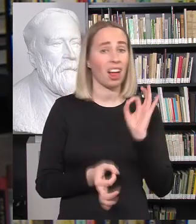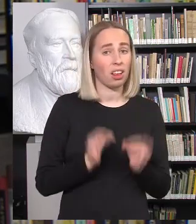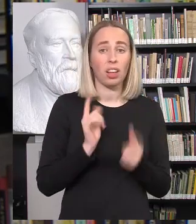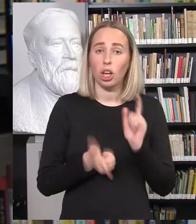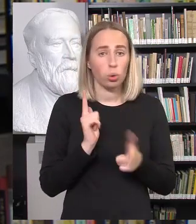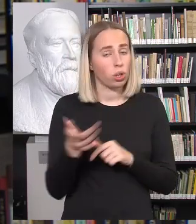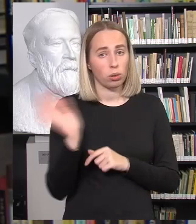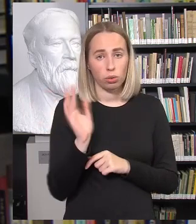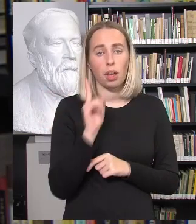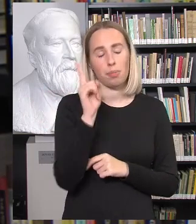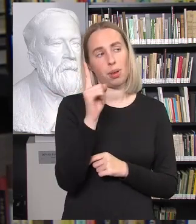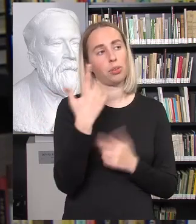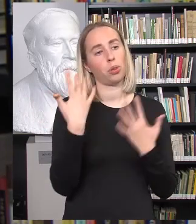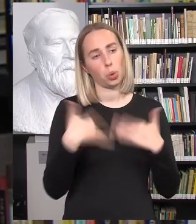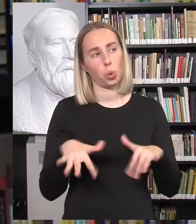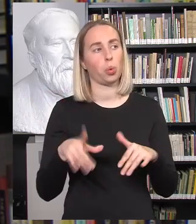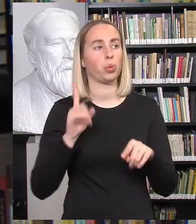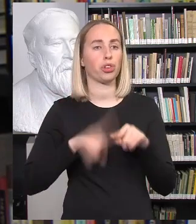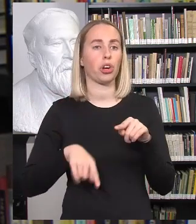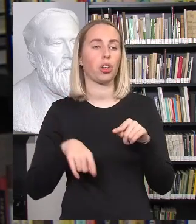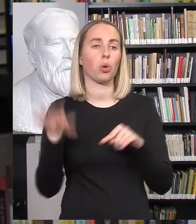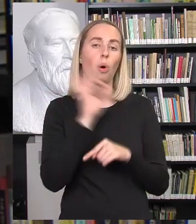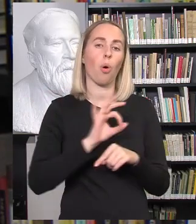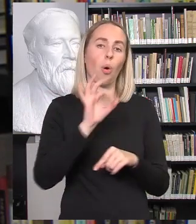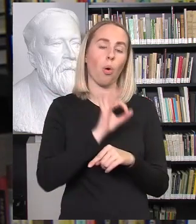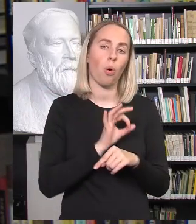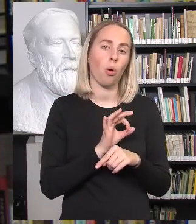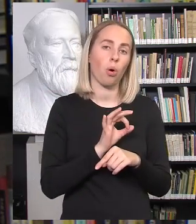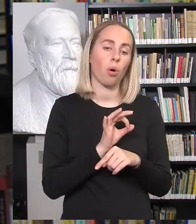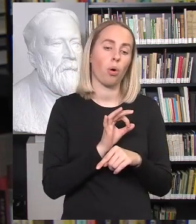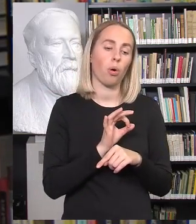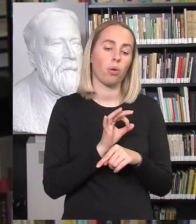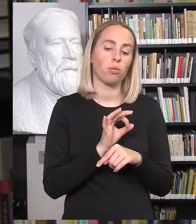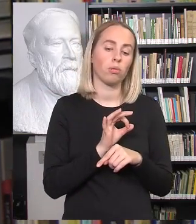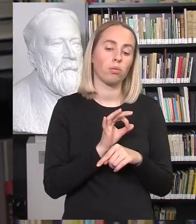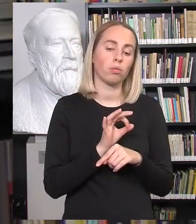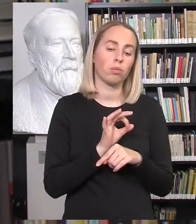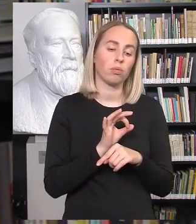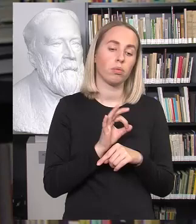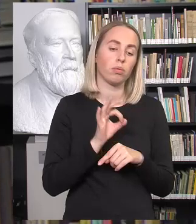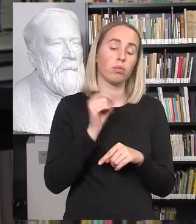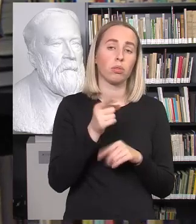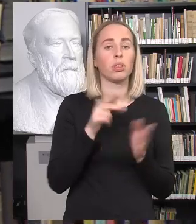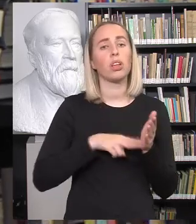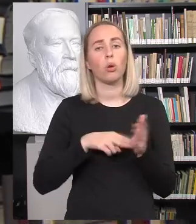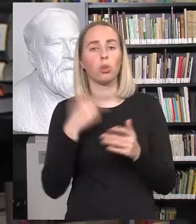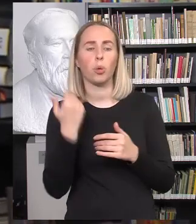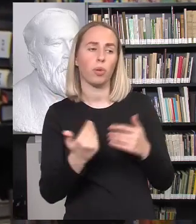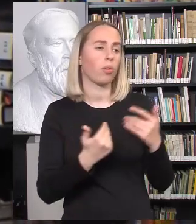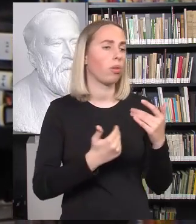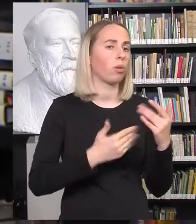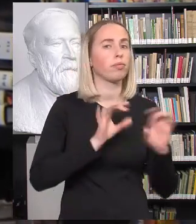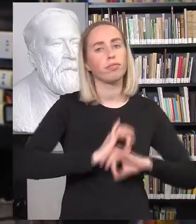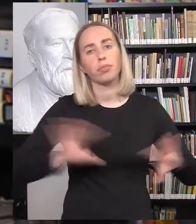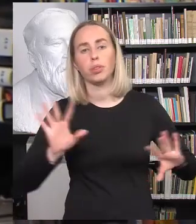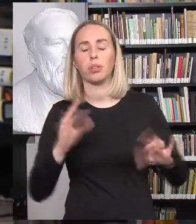egzistuoja, bet iš karto prie tokių kažkur ten iš šaliai stereotipų skirtumų ir tai, kas atskiria, tai kažkas yra